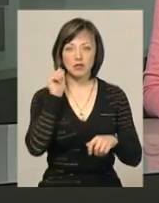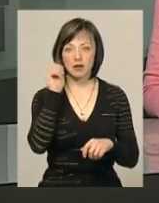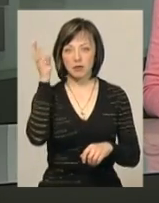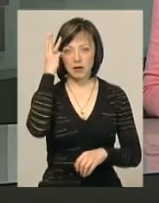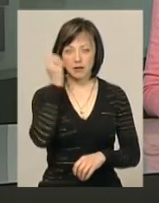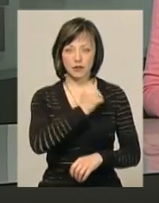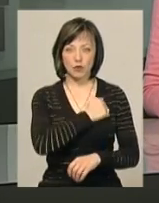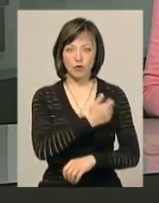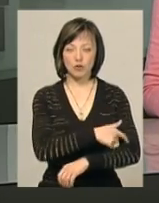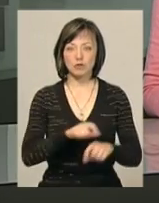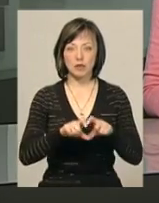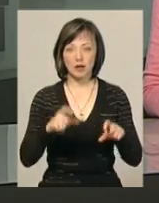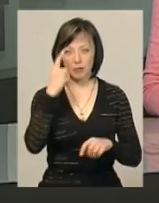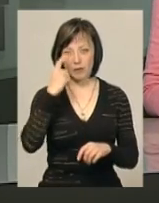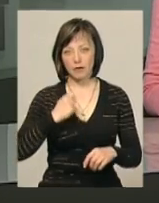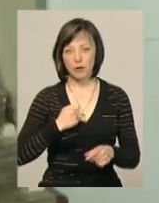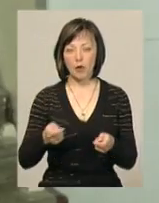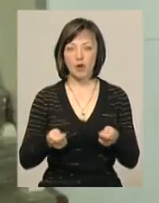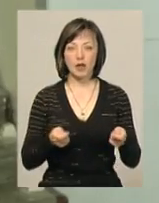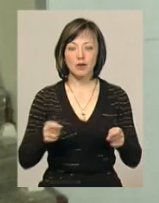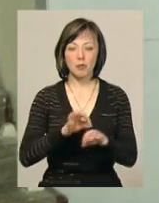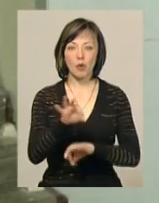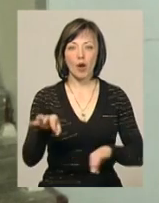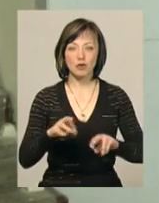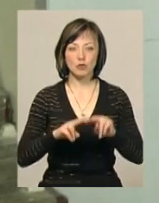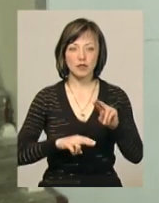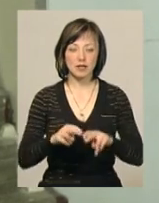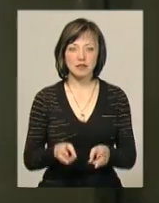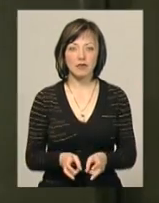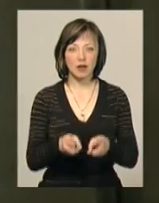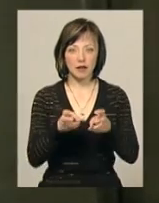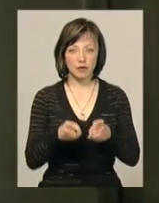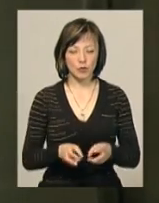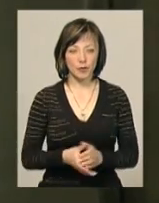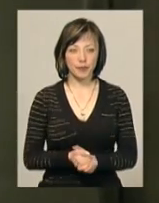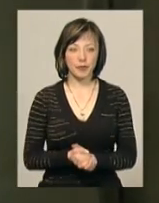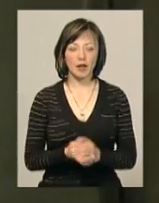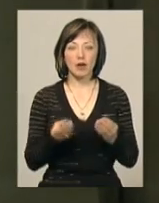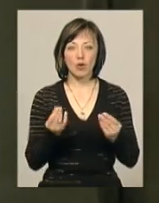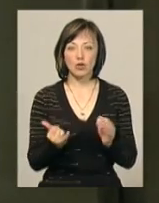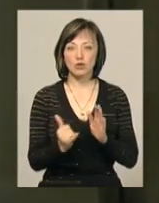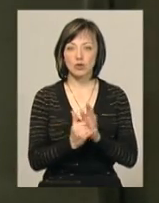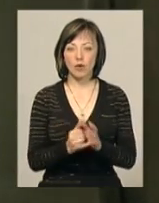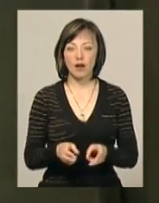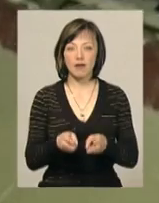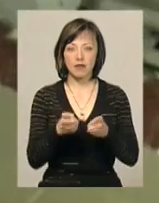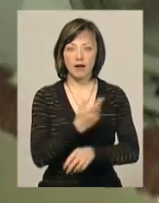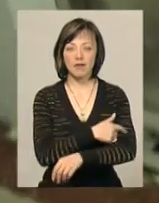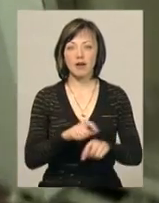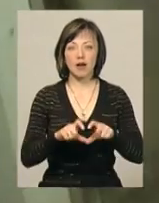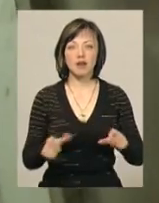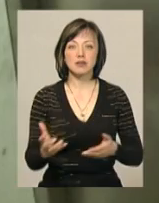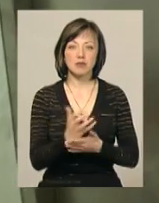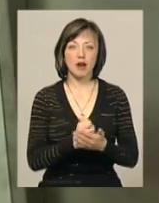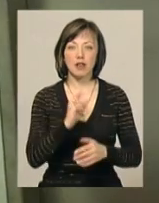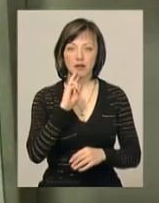військовому шпиталі. Про це нам повідомив координатор проєкту з будівництва підйомника Павло Гуцал. Гроші на встановлення ліфта у лікарні збирали